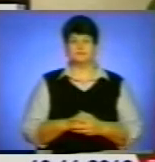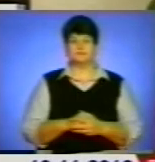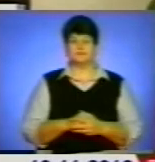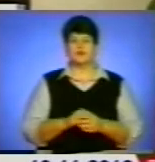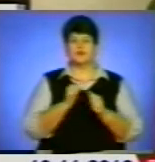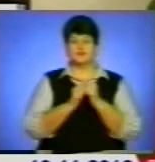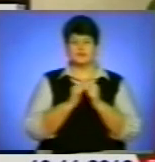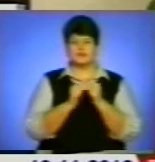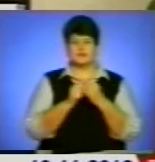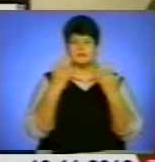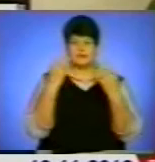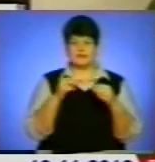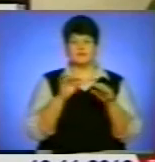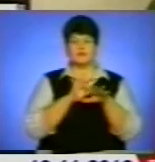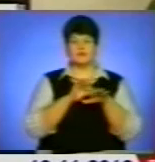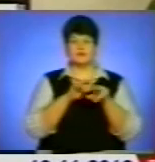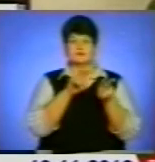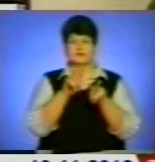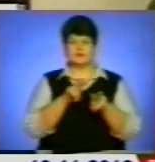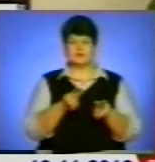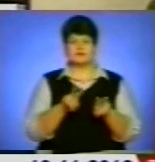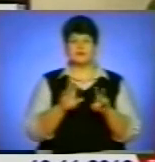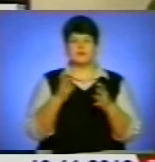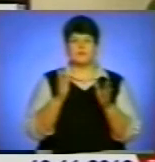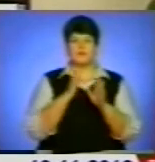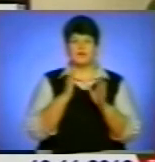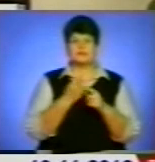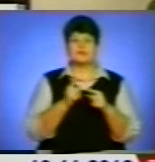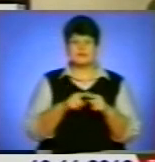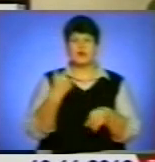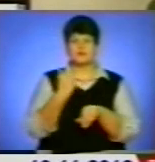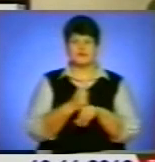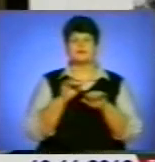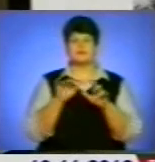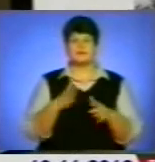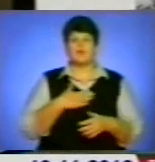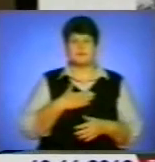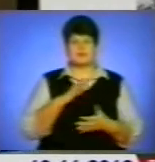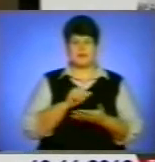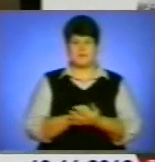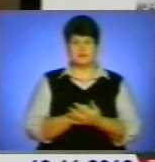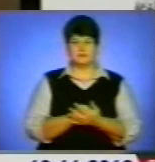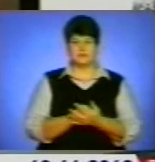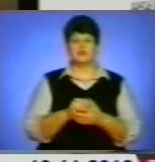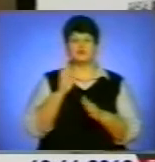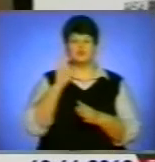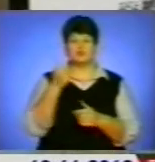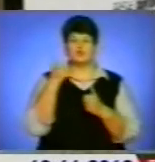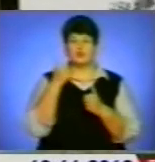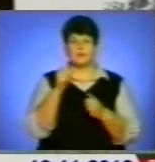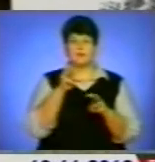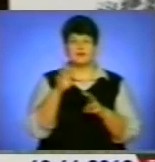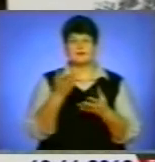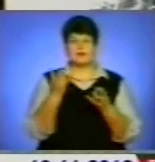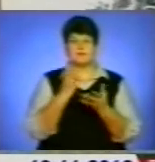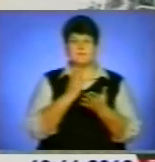Проведення щоденних спостережень за елементами погоди. Це основна діяльність, якою ми займаємося. Аби стати добрим метеорологом, потрібно